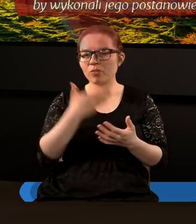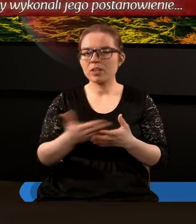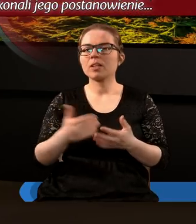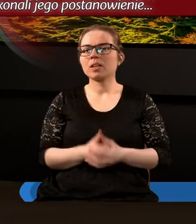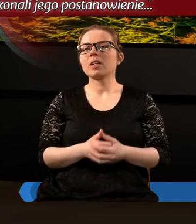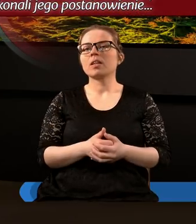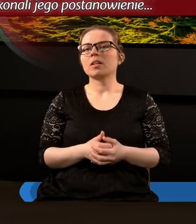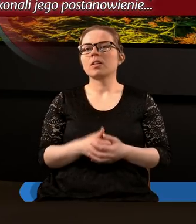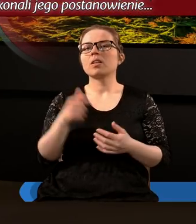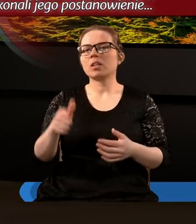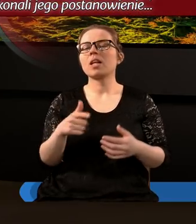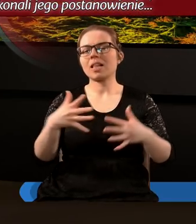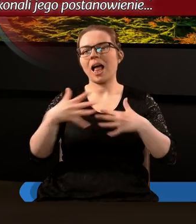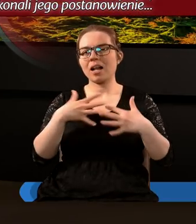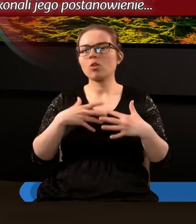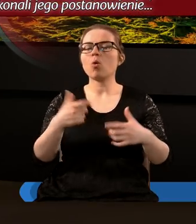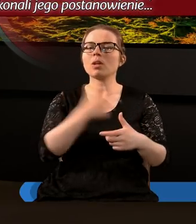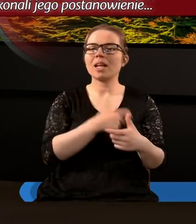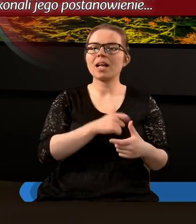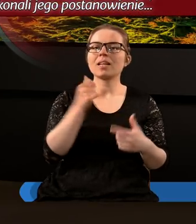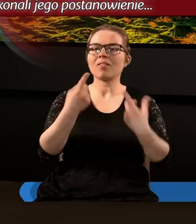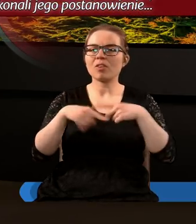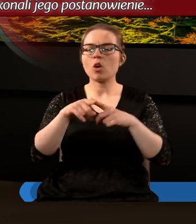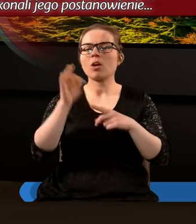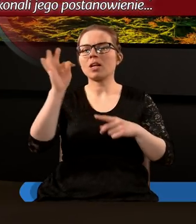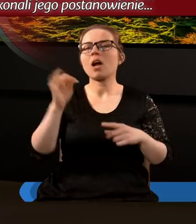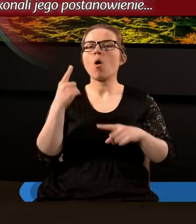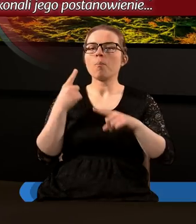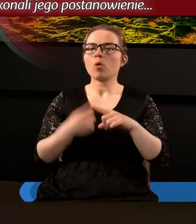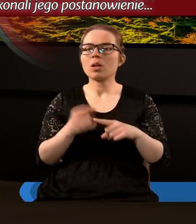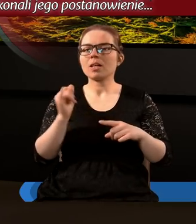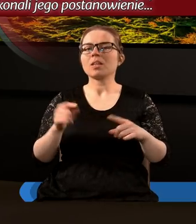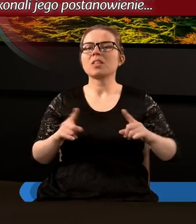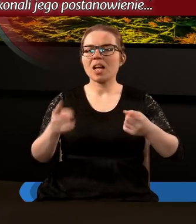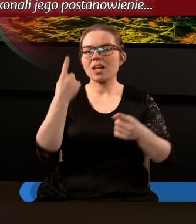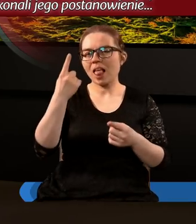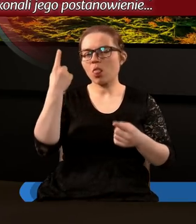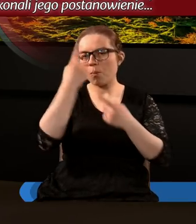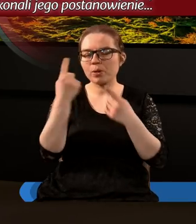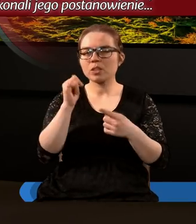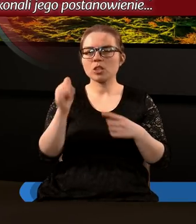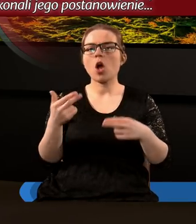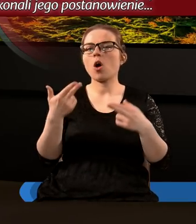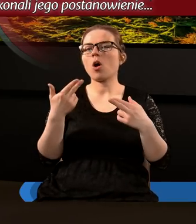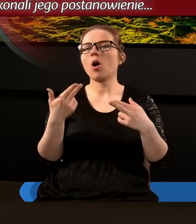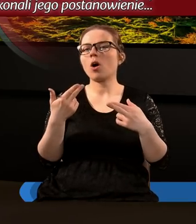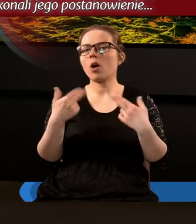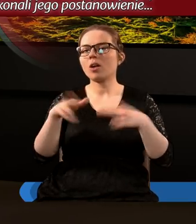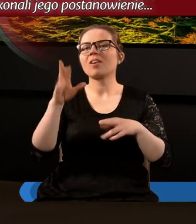prawda Bóg bowiem natchnął serca ich by wykonali jego postanowienie i by działali jednomyślnie i oddali